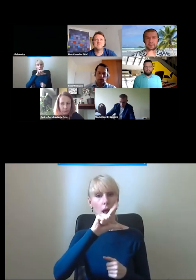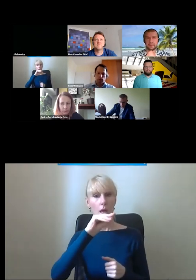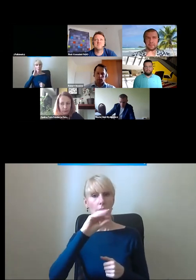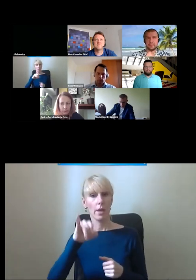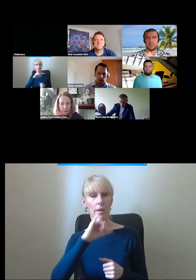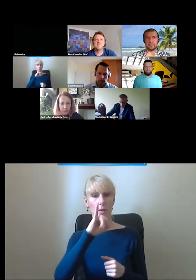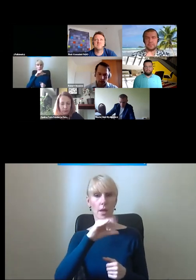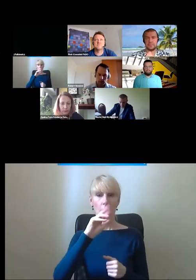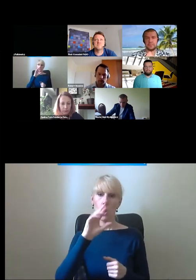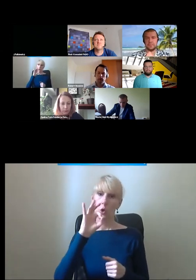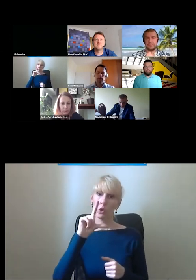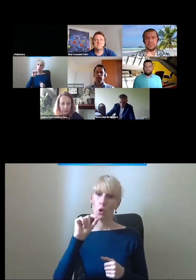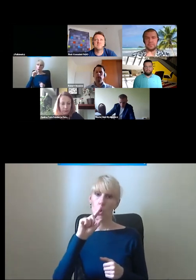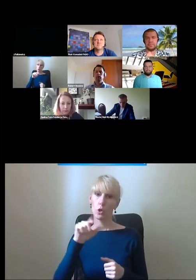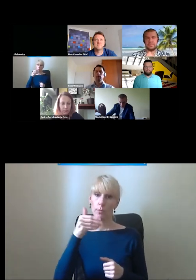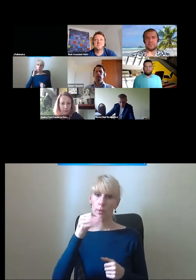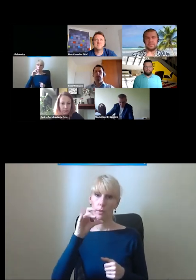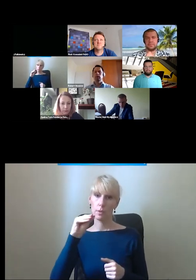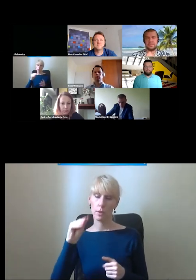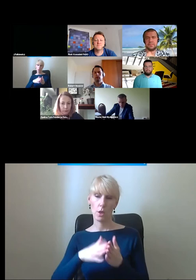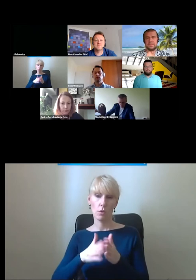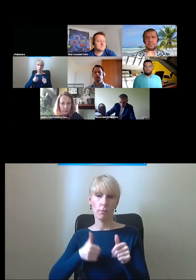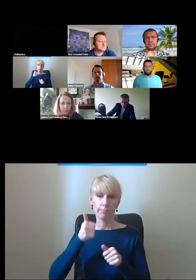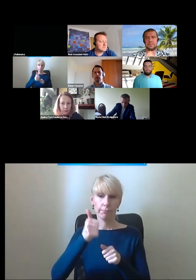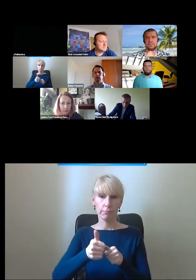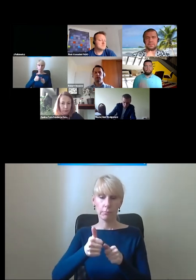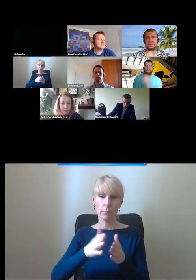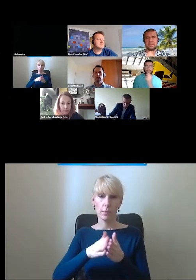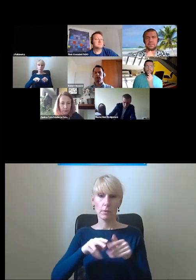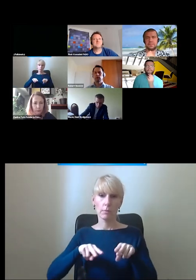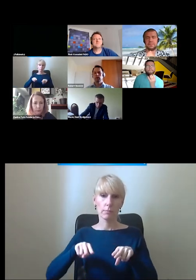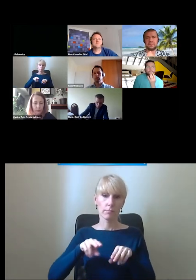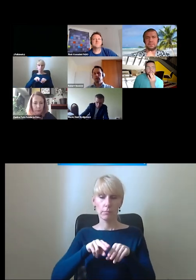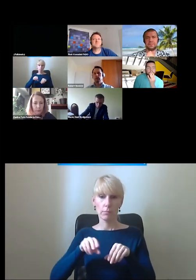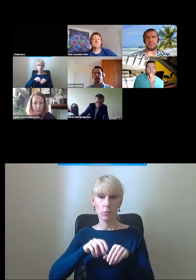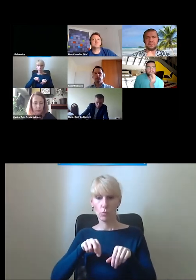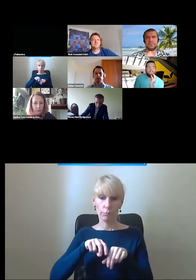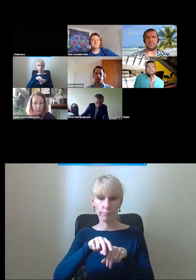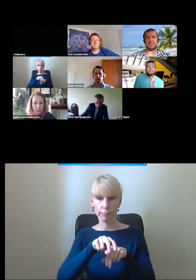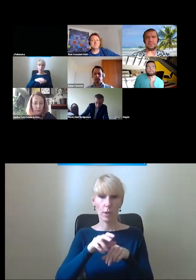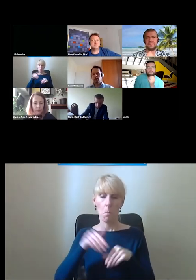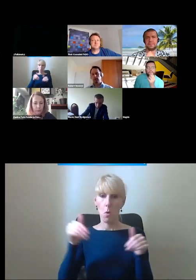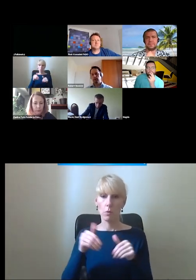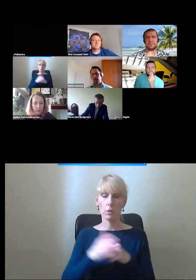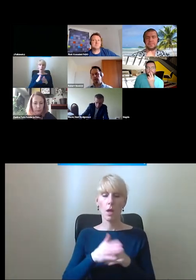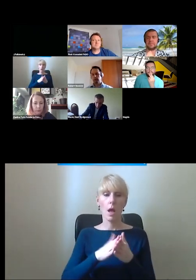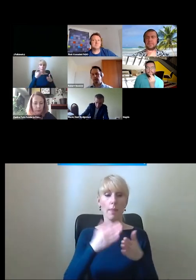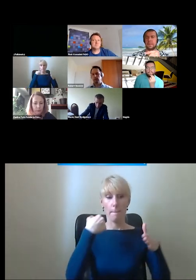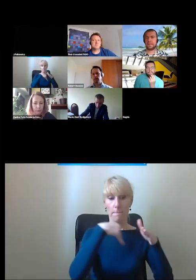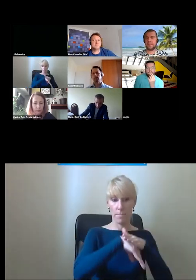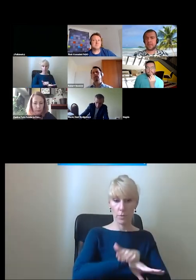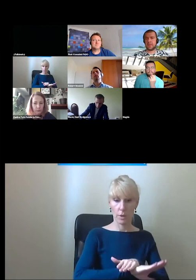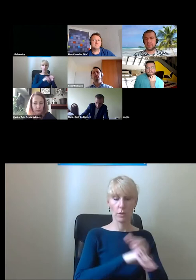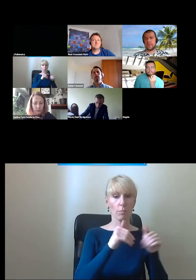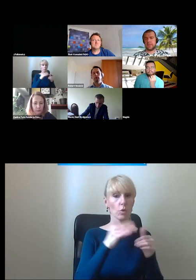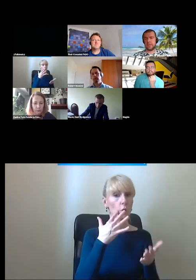umożliwia dojście na przystanki tramwajowe w ciągu Alei Jerozolimskich. I teraz powstaje przejście też, z którego mógłbyś